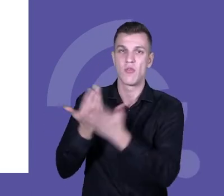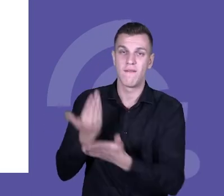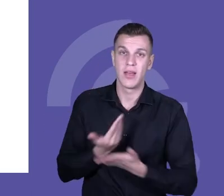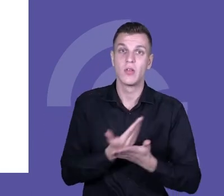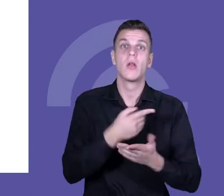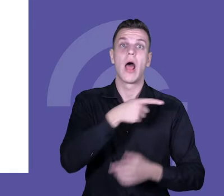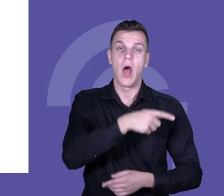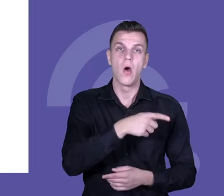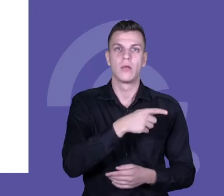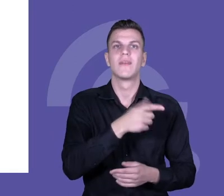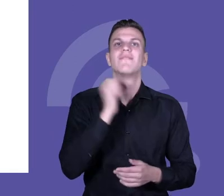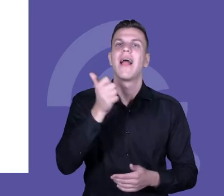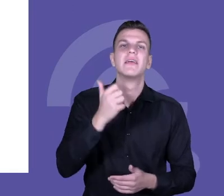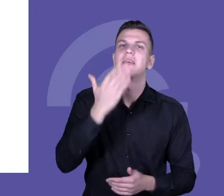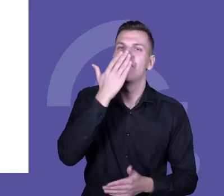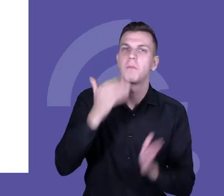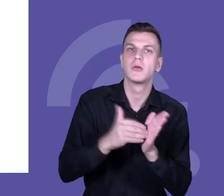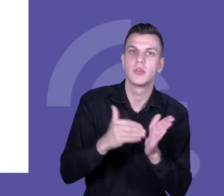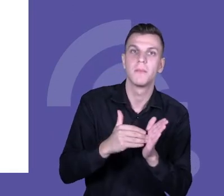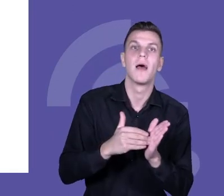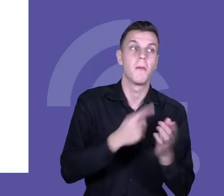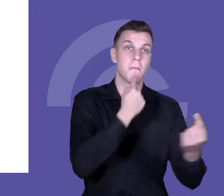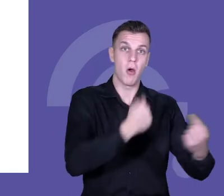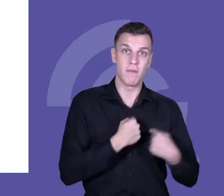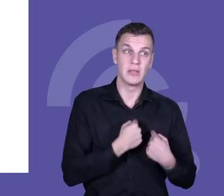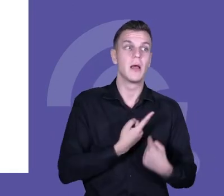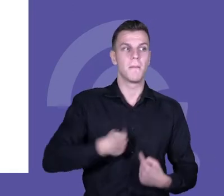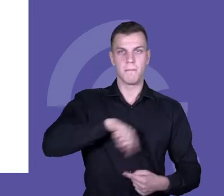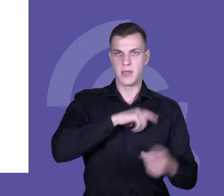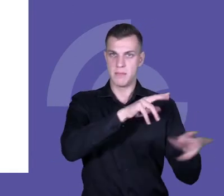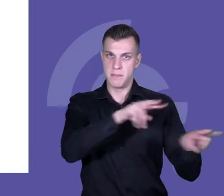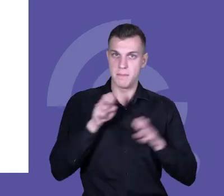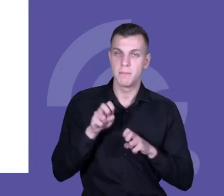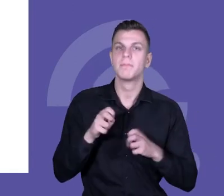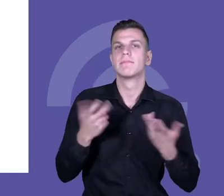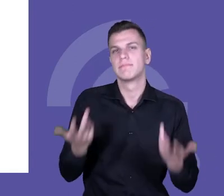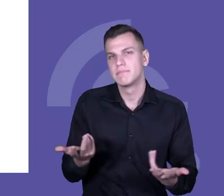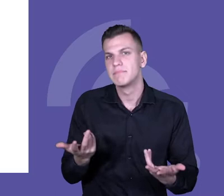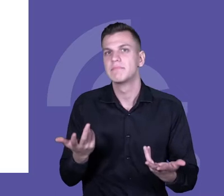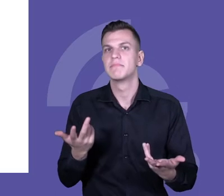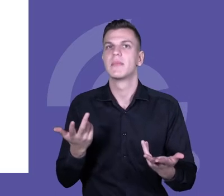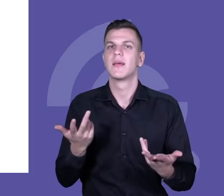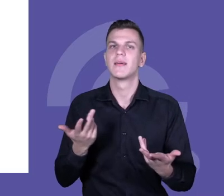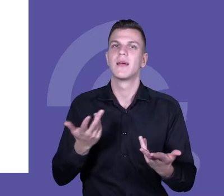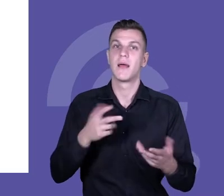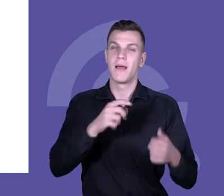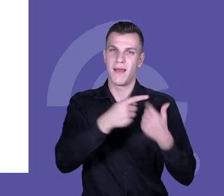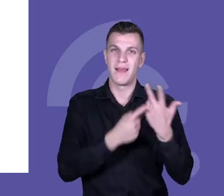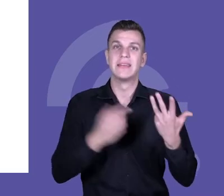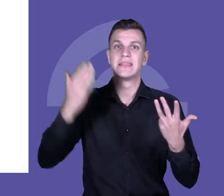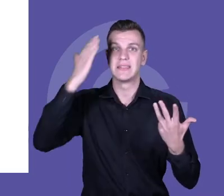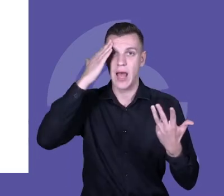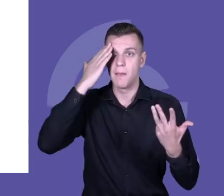My te kompetencje przerobiliśmy, obudowaliśmy takim oprzyrządowaniem, żeby możliwe było ich